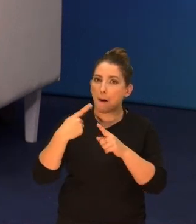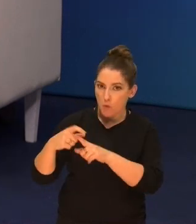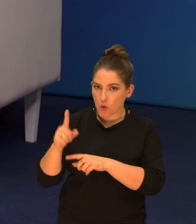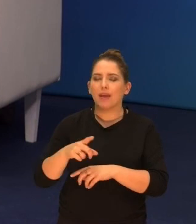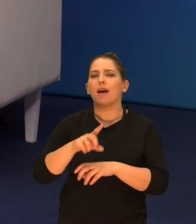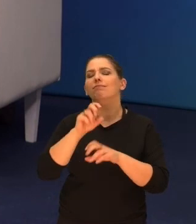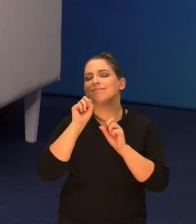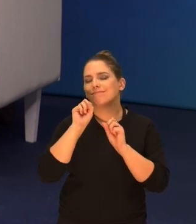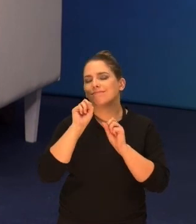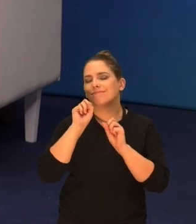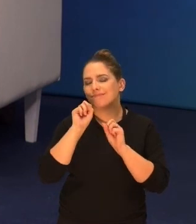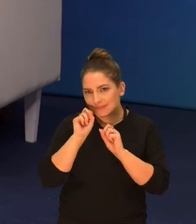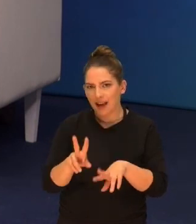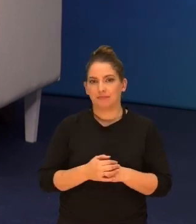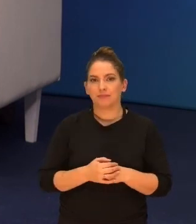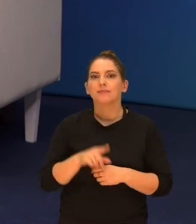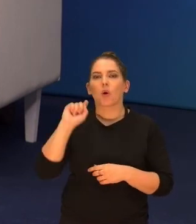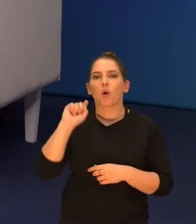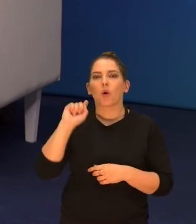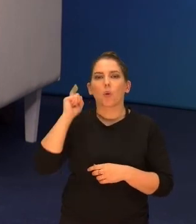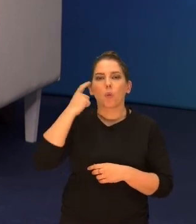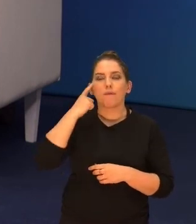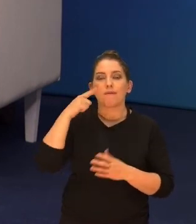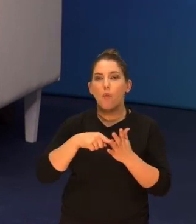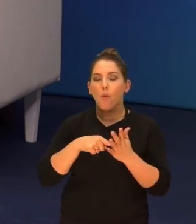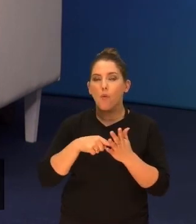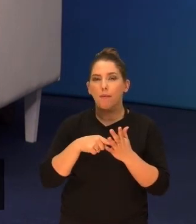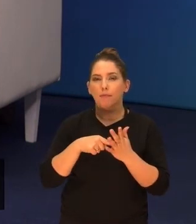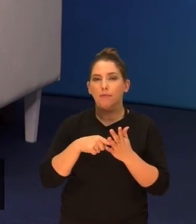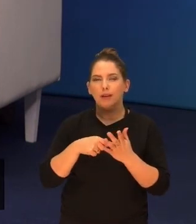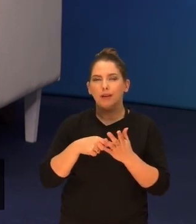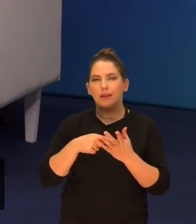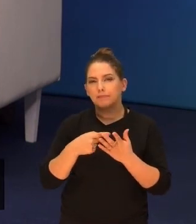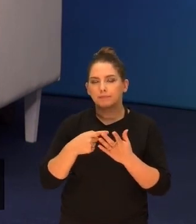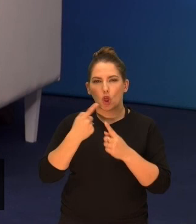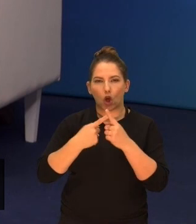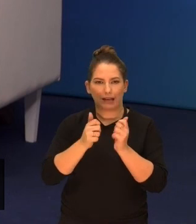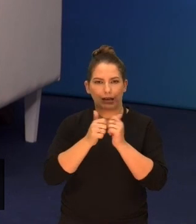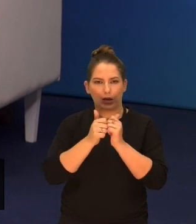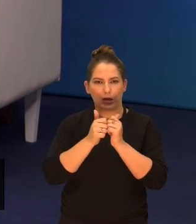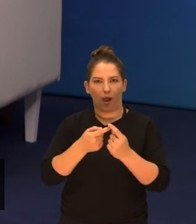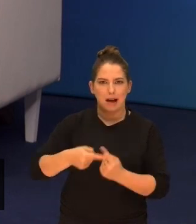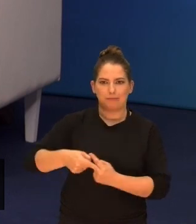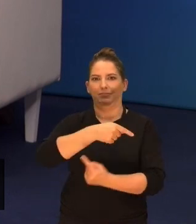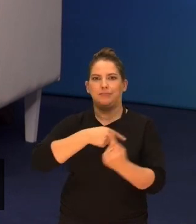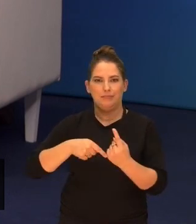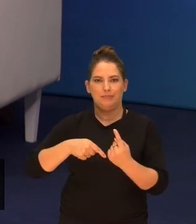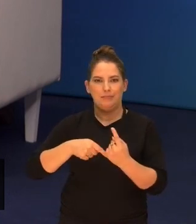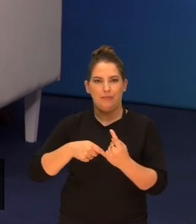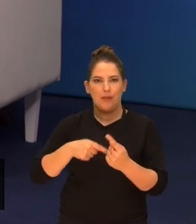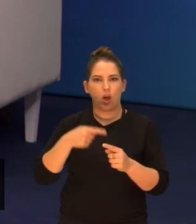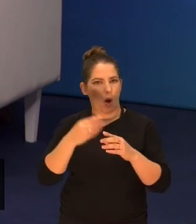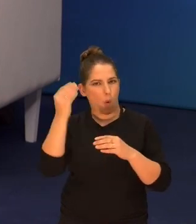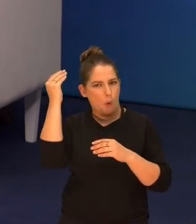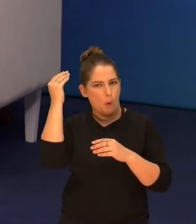Absolutnie tak. Przede wszystkim to jest tak, że troszkę odwróciły się role. I troszkę